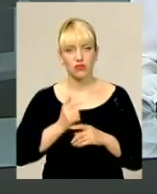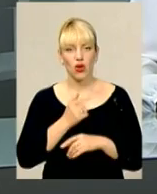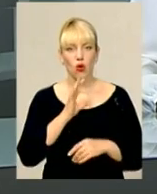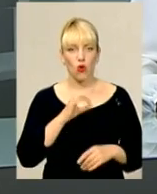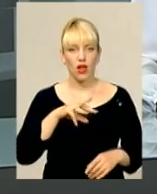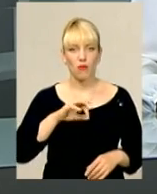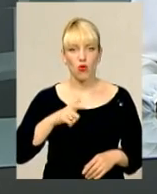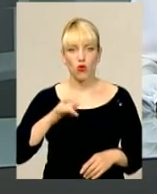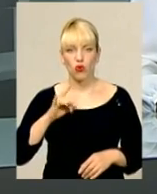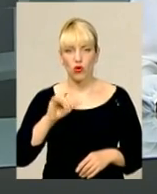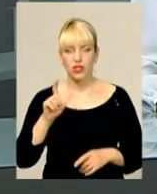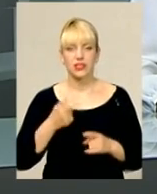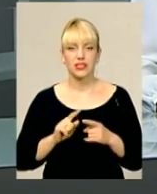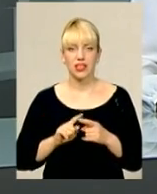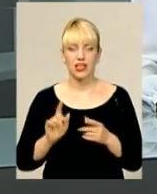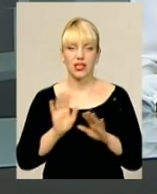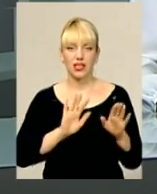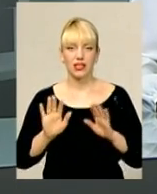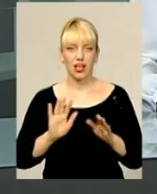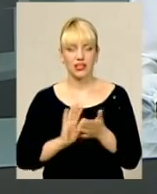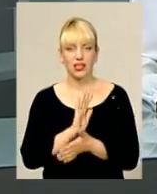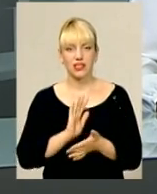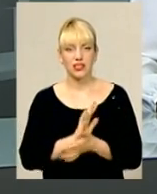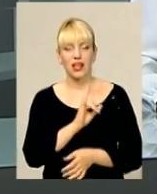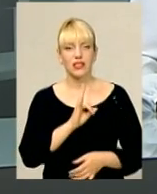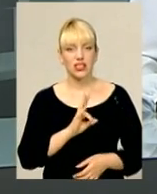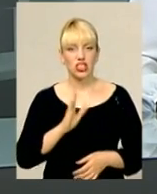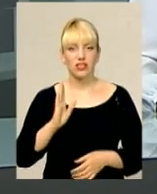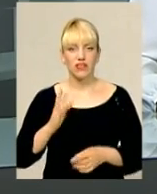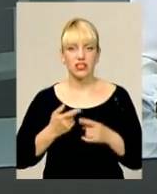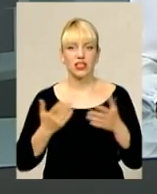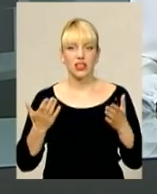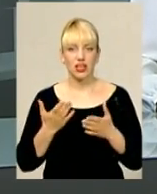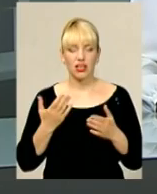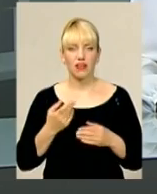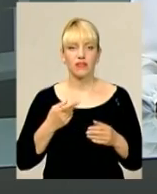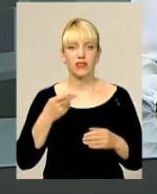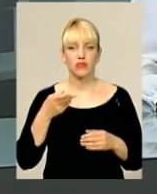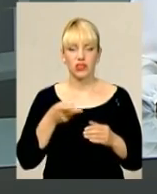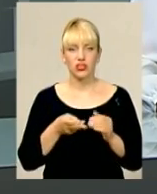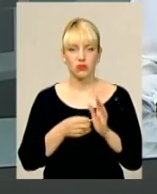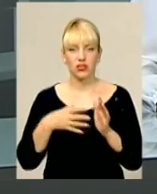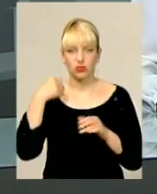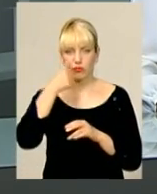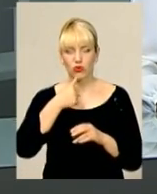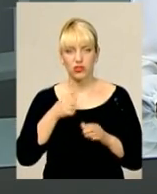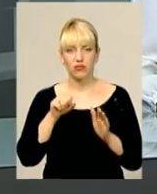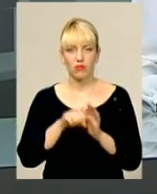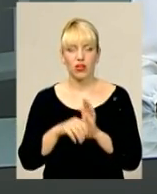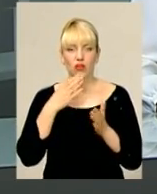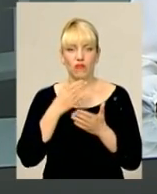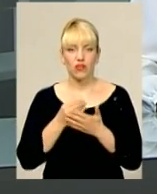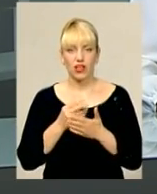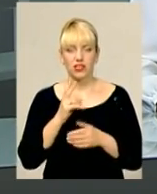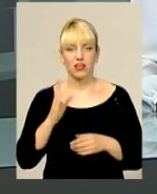Мороз, редактора газети «Нетішинський вісник», котру 15 березня 2015 року знайшли у власній квартирі з